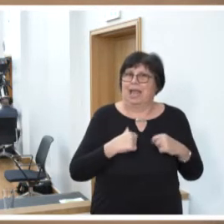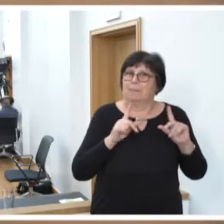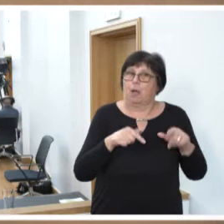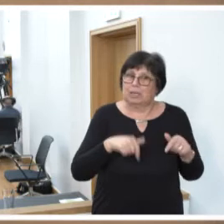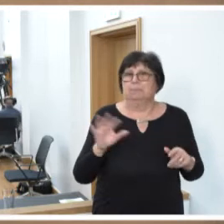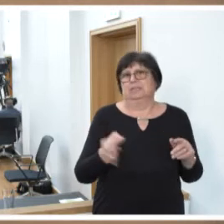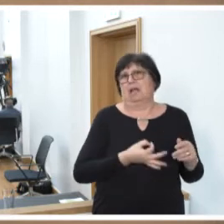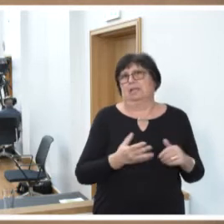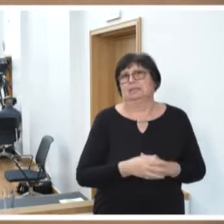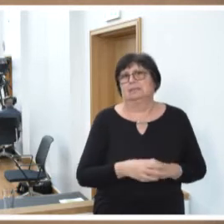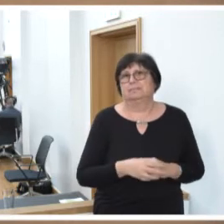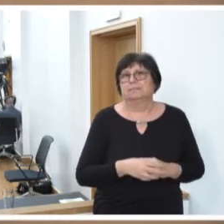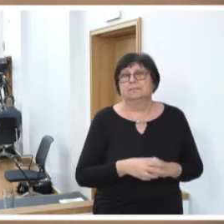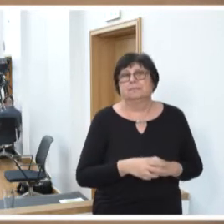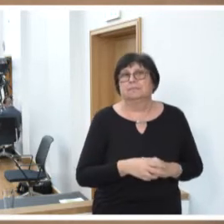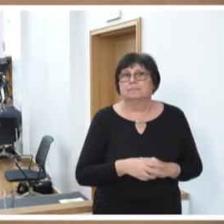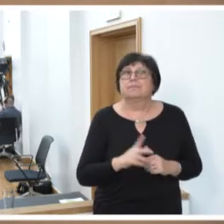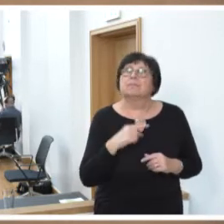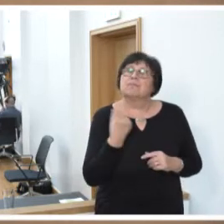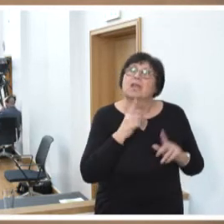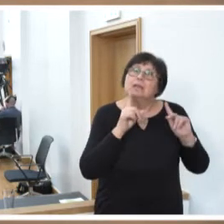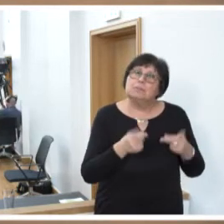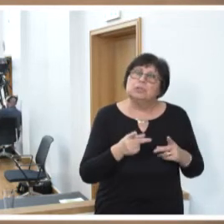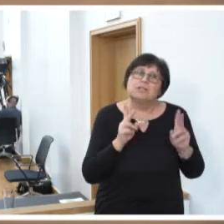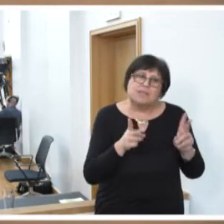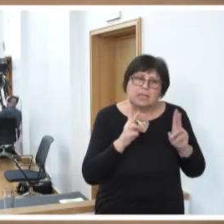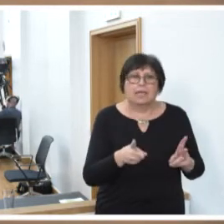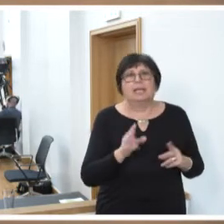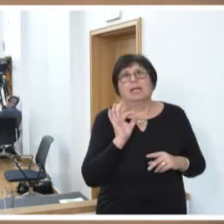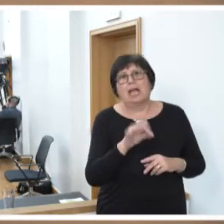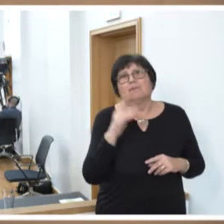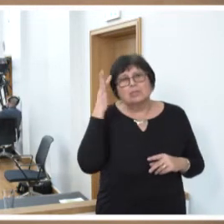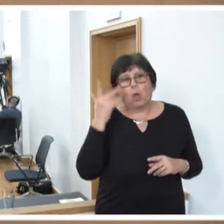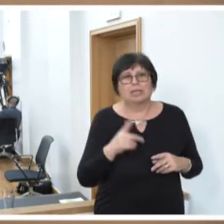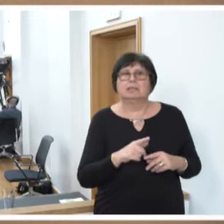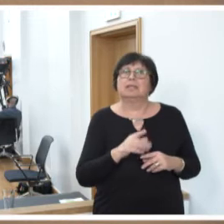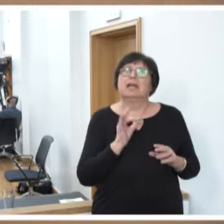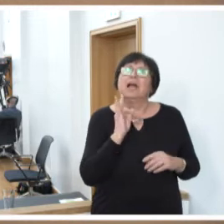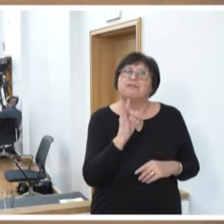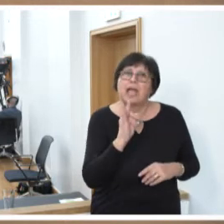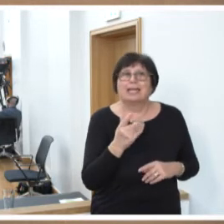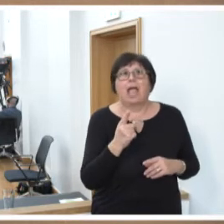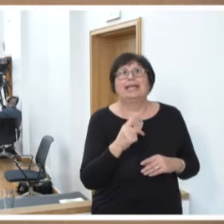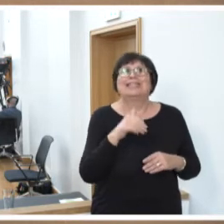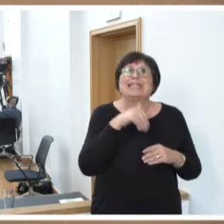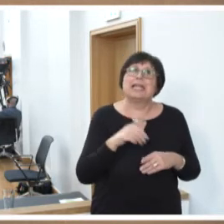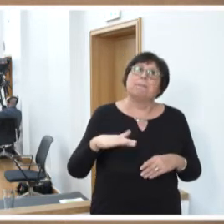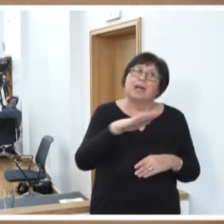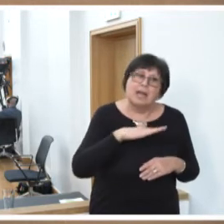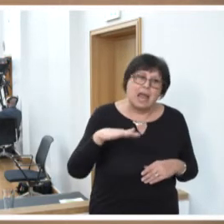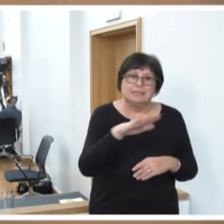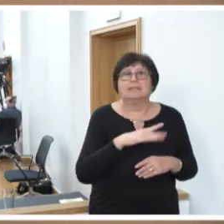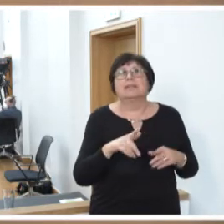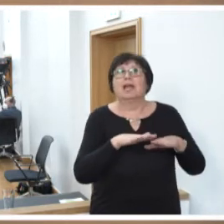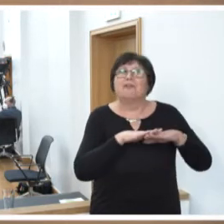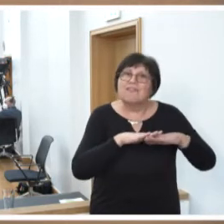Saarland. Wir müssen wirklich dafür sorgen, dass die Fähigkeiten im Land, in der Fläche,